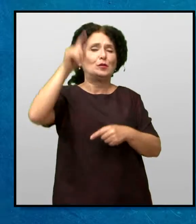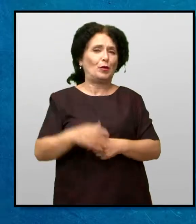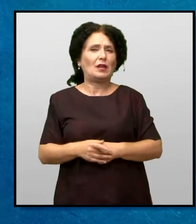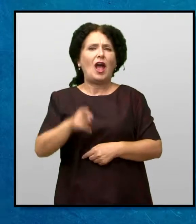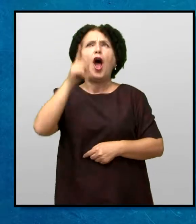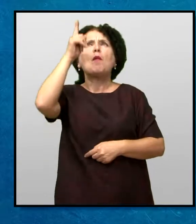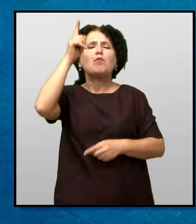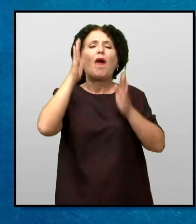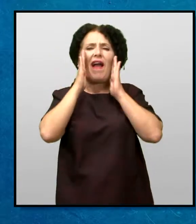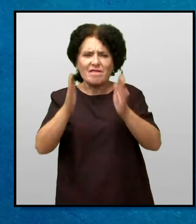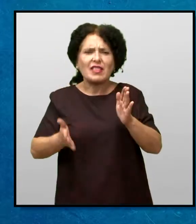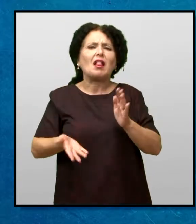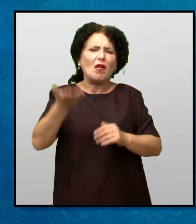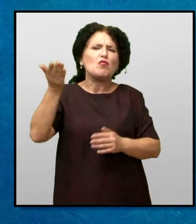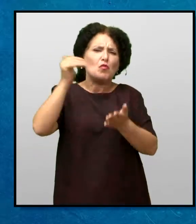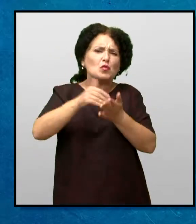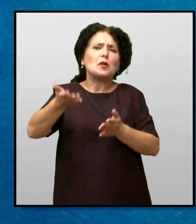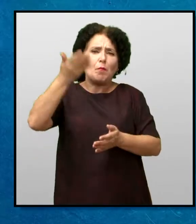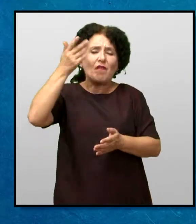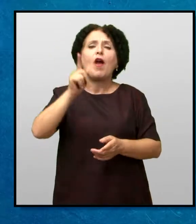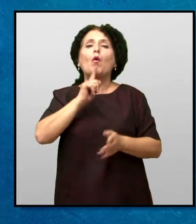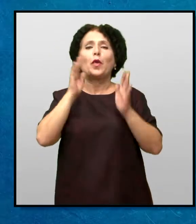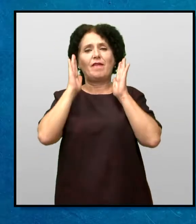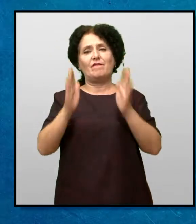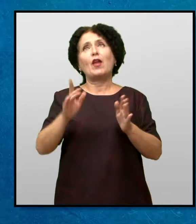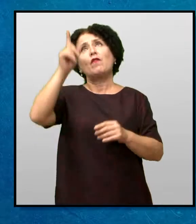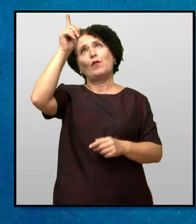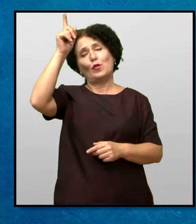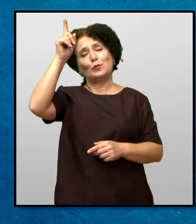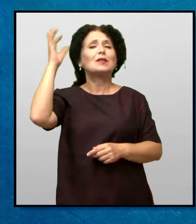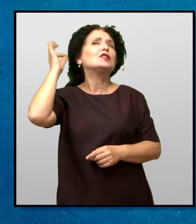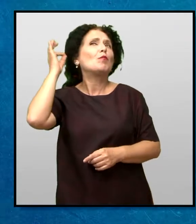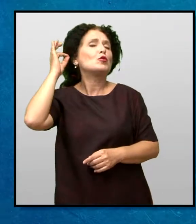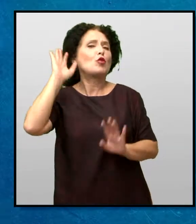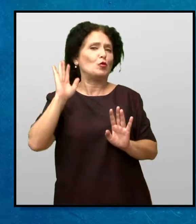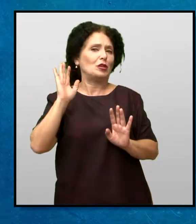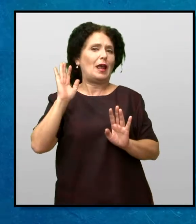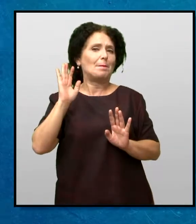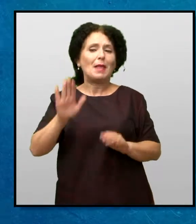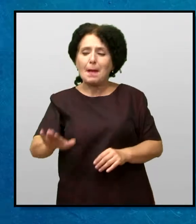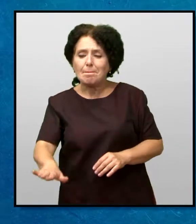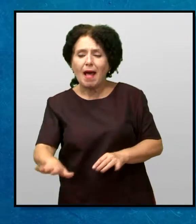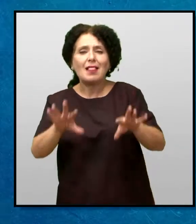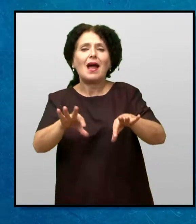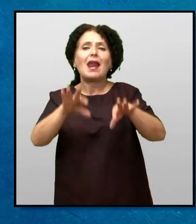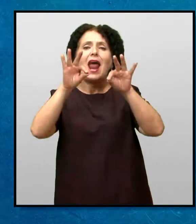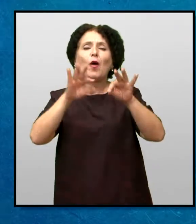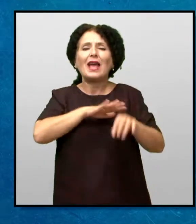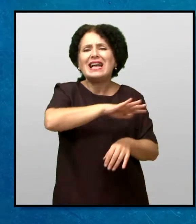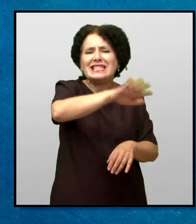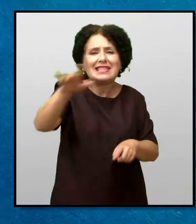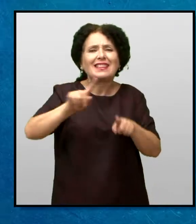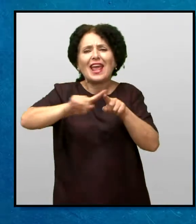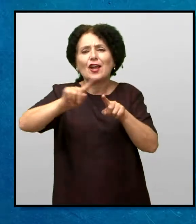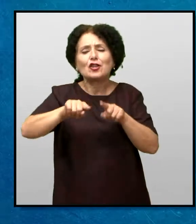Бог ветил многу повеќе од тоа За тие кои веруваат во него и му се послушни Мери ги пронаогаше